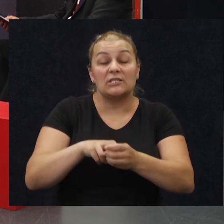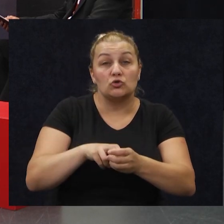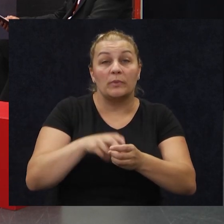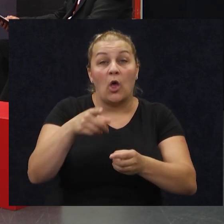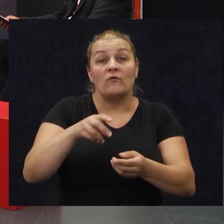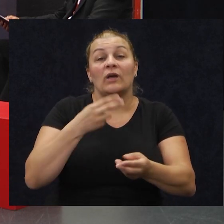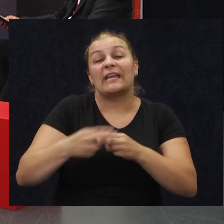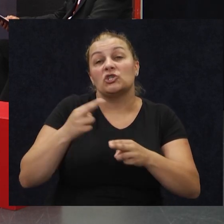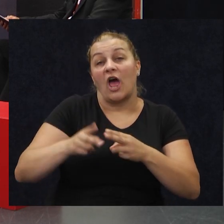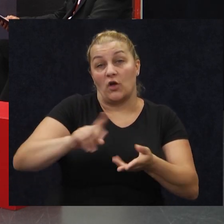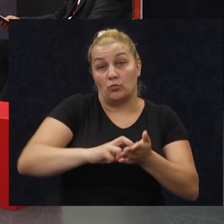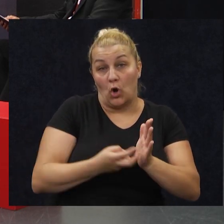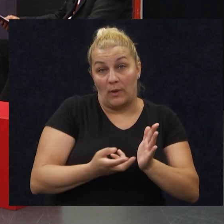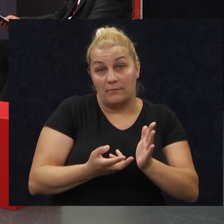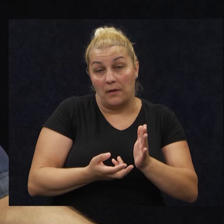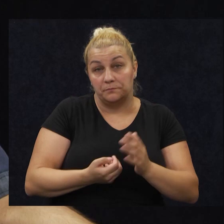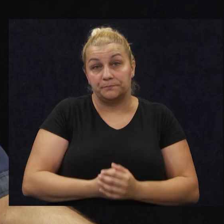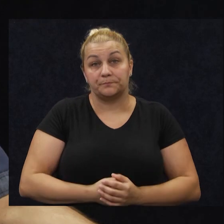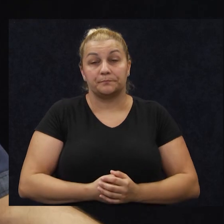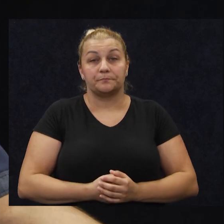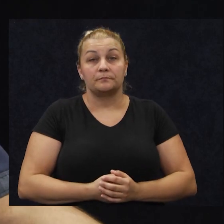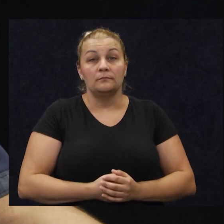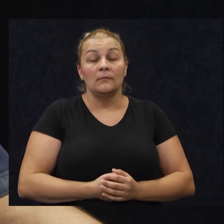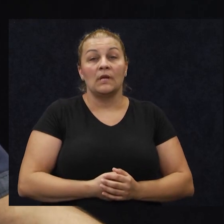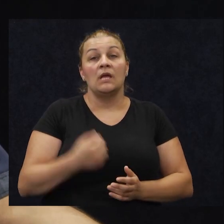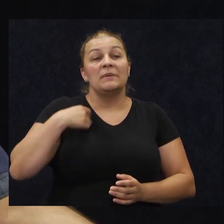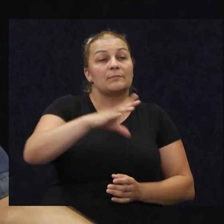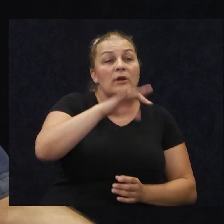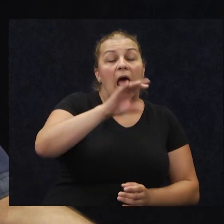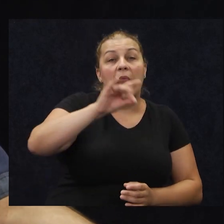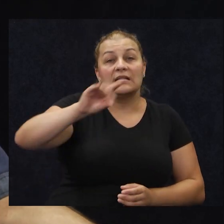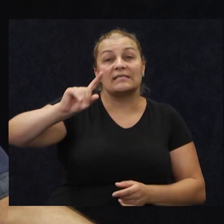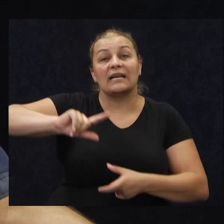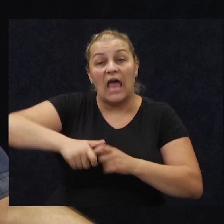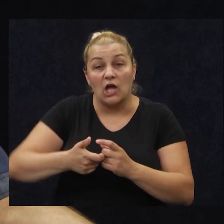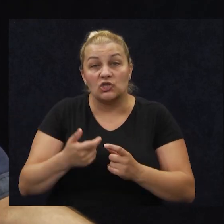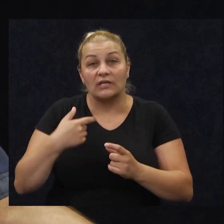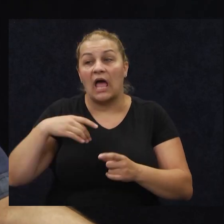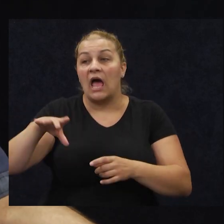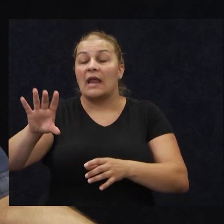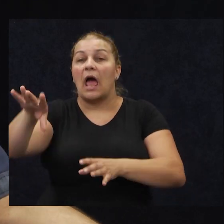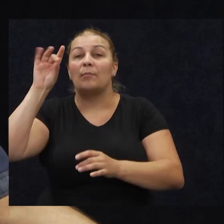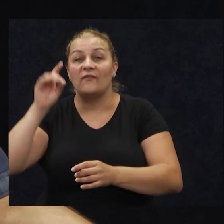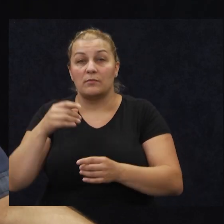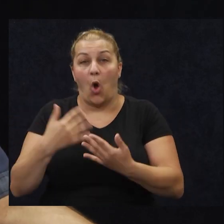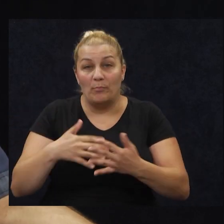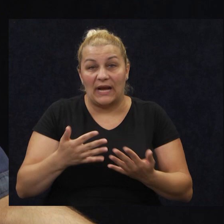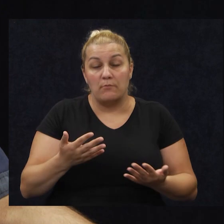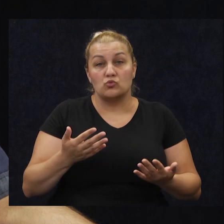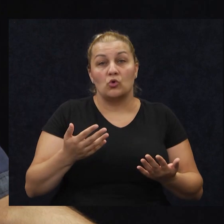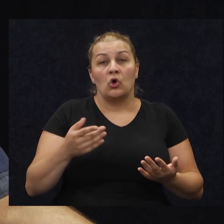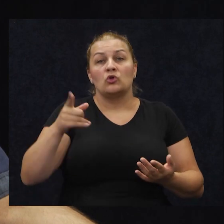rješavanju tih problema. Znači, nalazili smo načine da nabavimo opremu, opremama se nabavljala